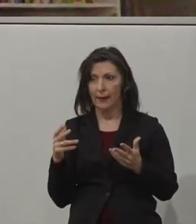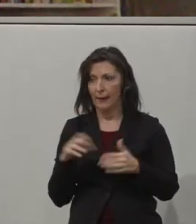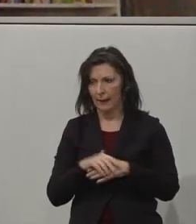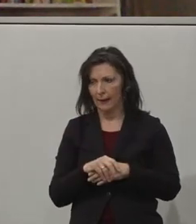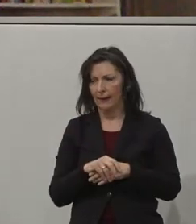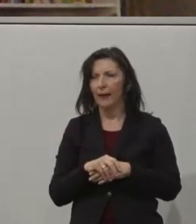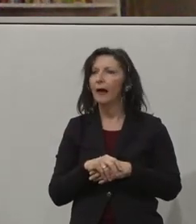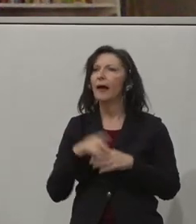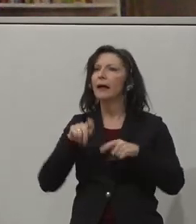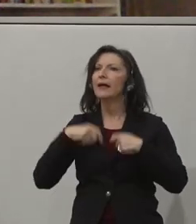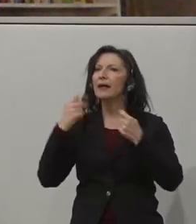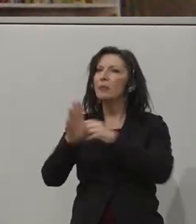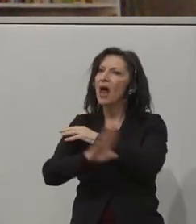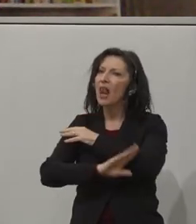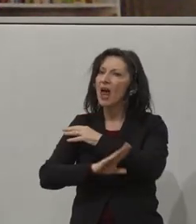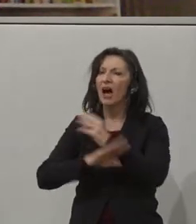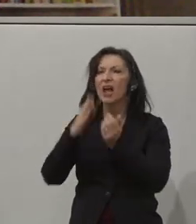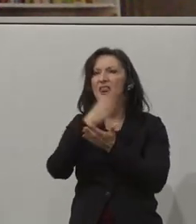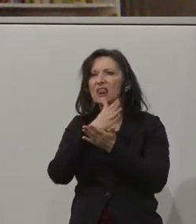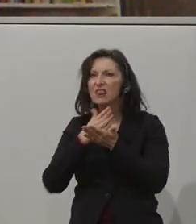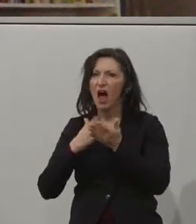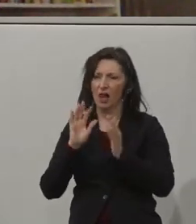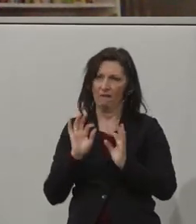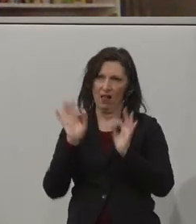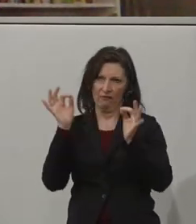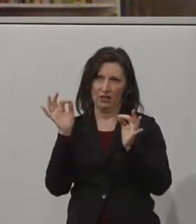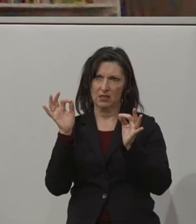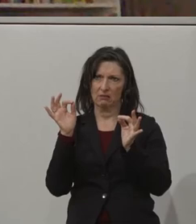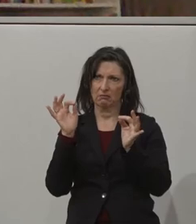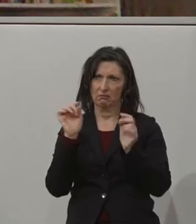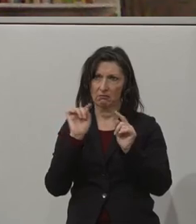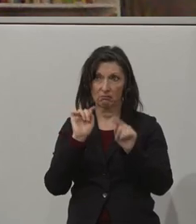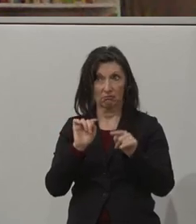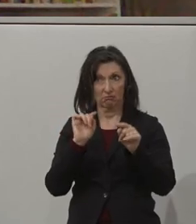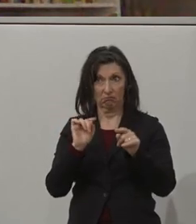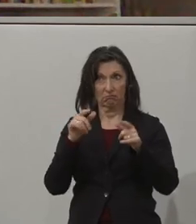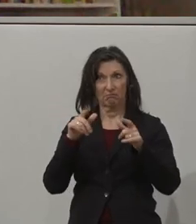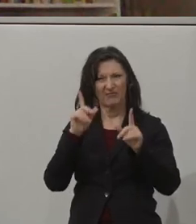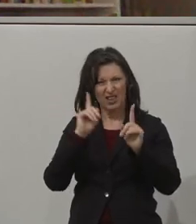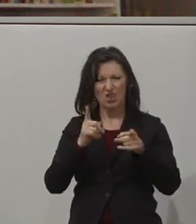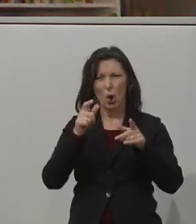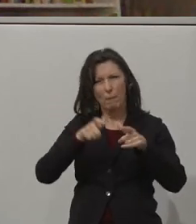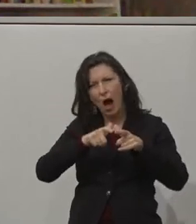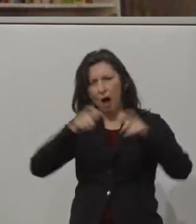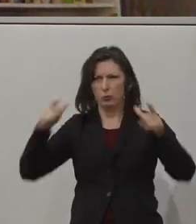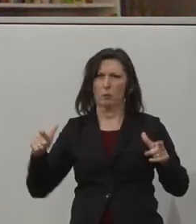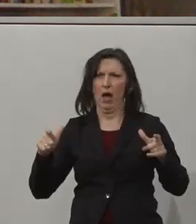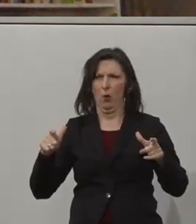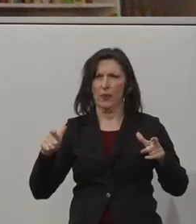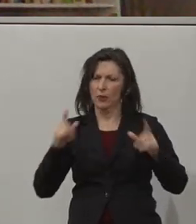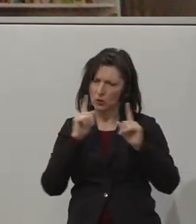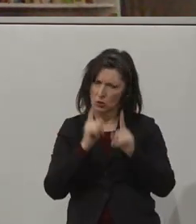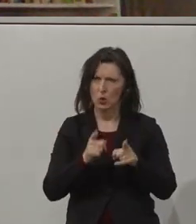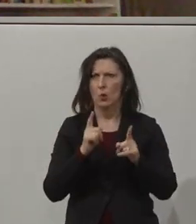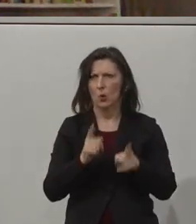Lehren haben, die sehr gut funktioniert, ausgebaut gehört und dass man hier auch